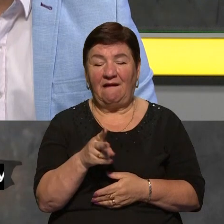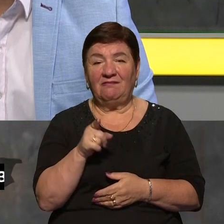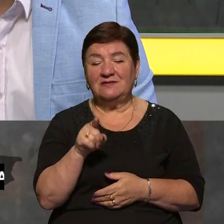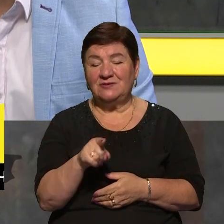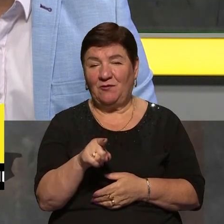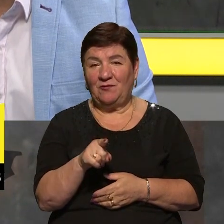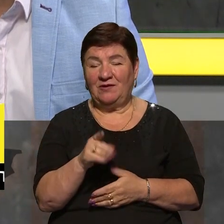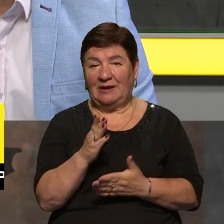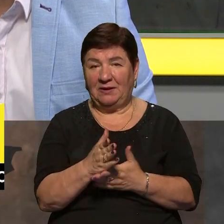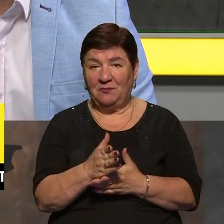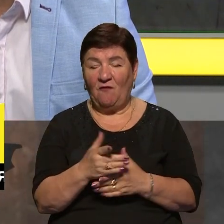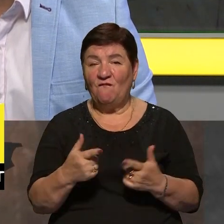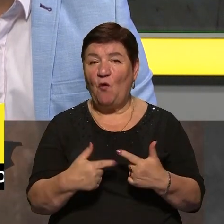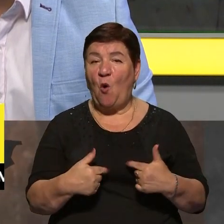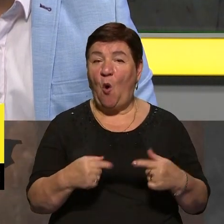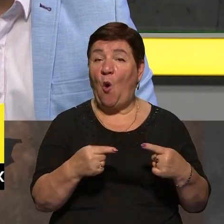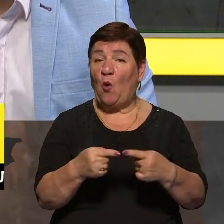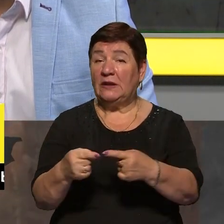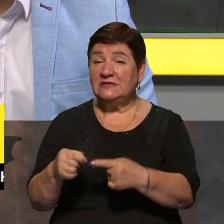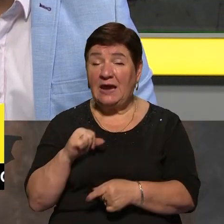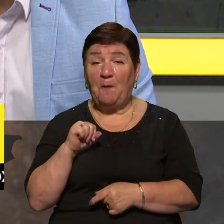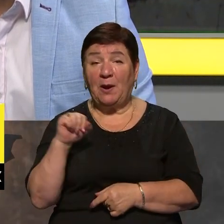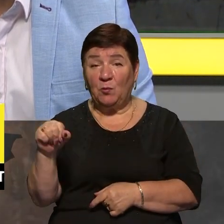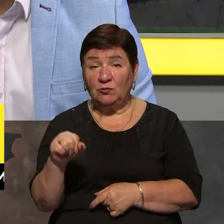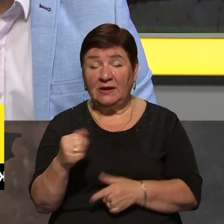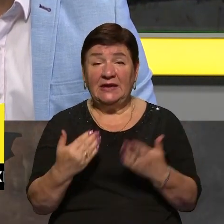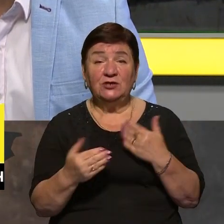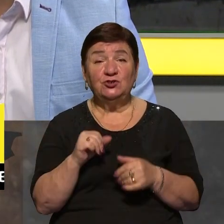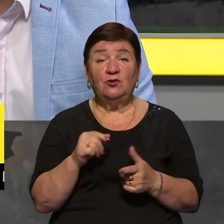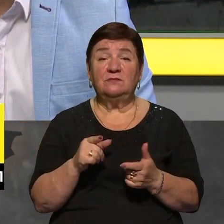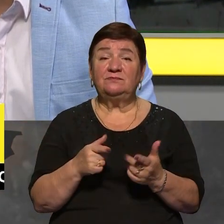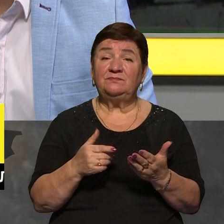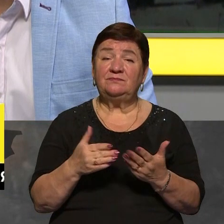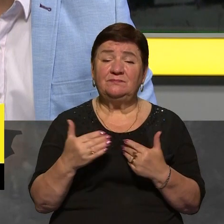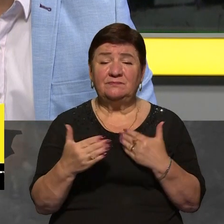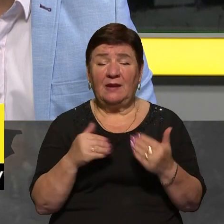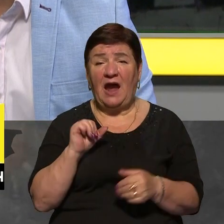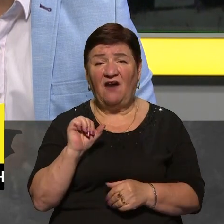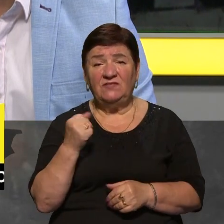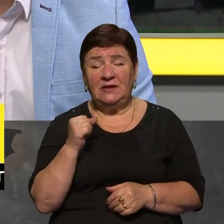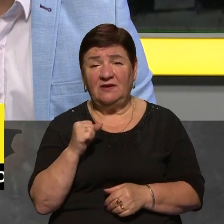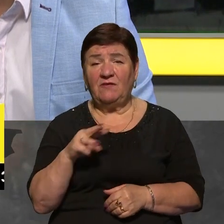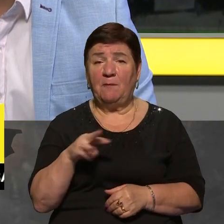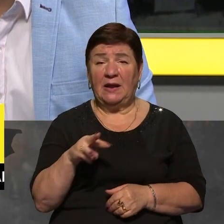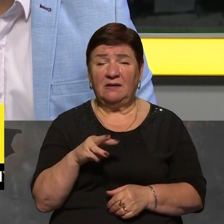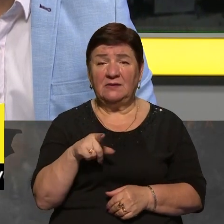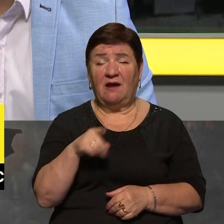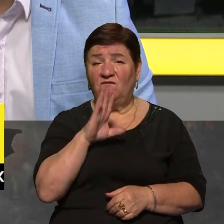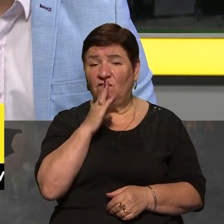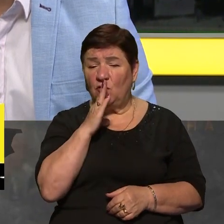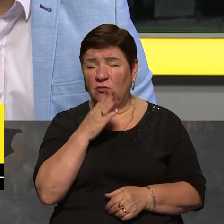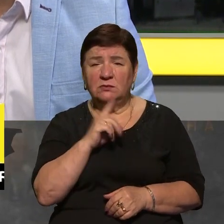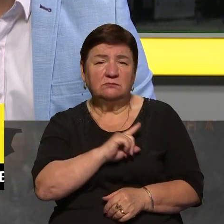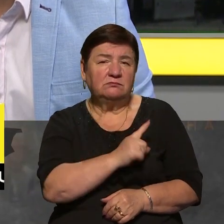саме в околицях Бахмута. Ну, а що стосується, наприклад, Авдіївки, Мар'їнки, то ворог там дуже активно атакує.